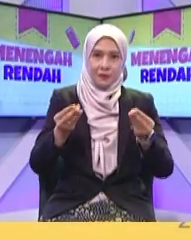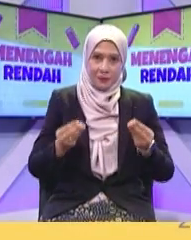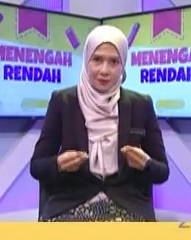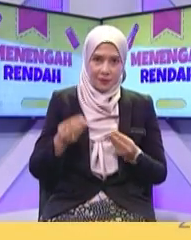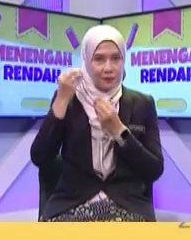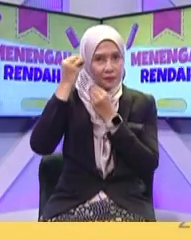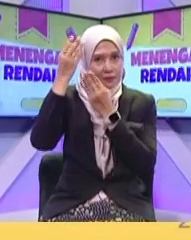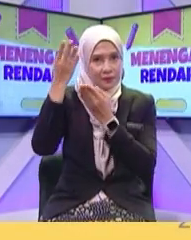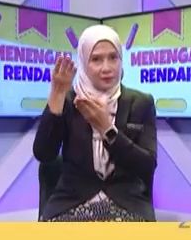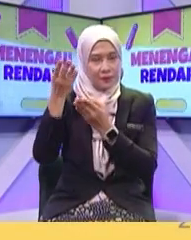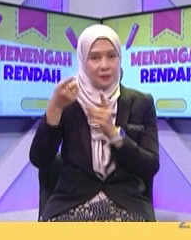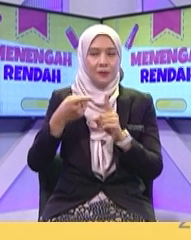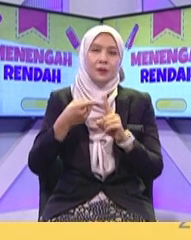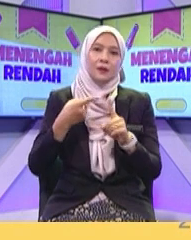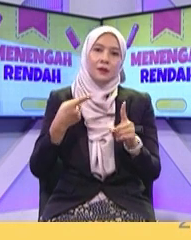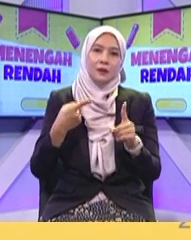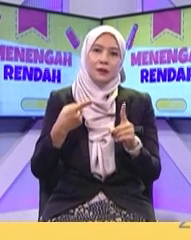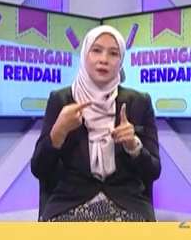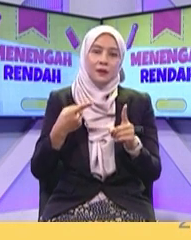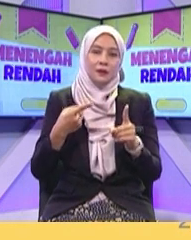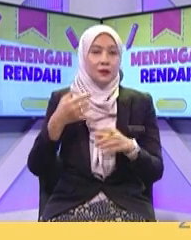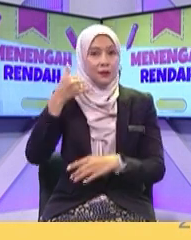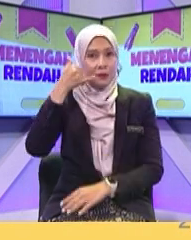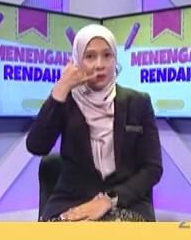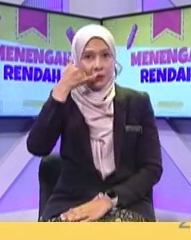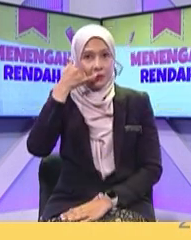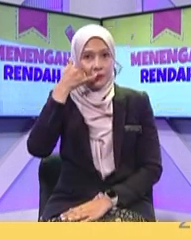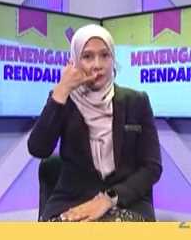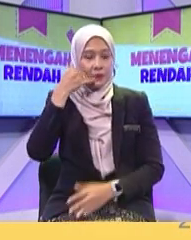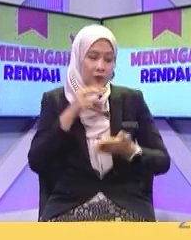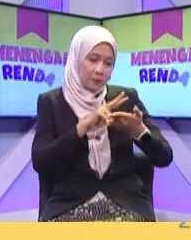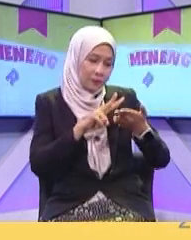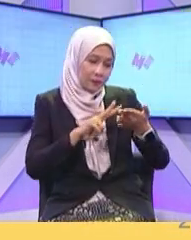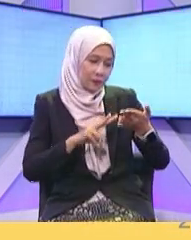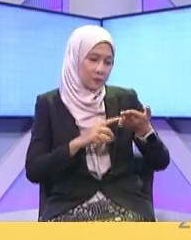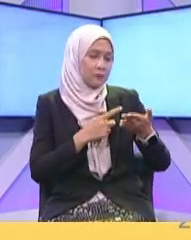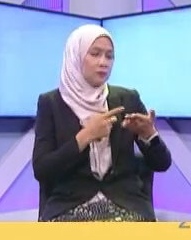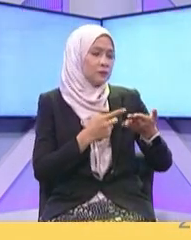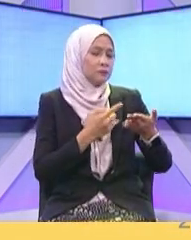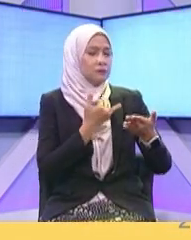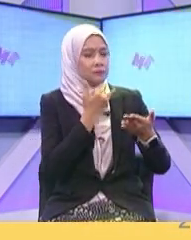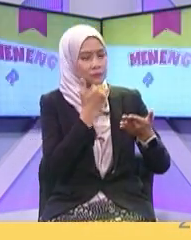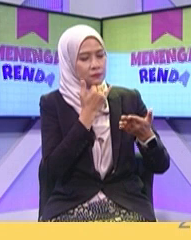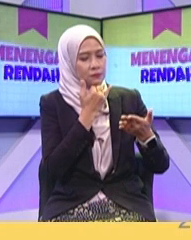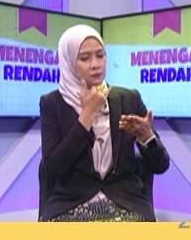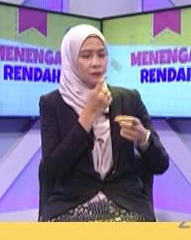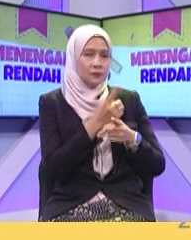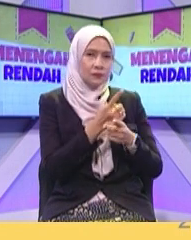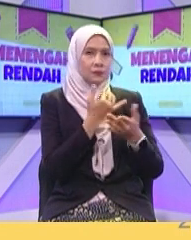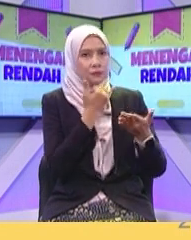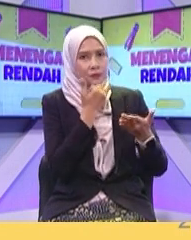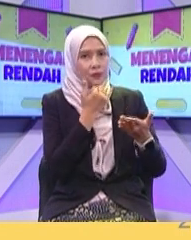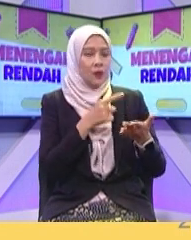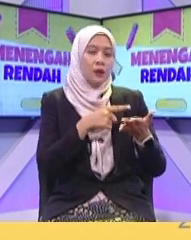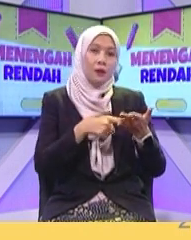bimbit dan tidak mengetahui kesaihan maklumat tersebut tak sahih tak sahih apa tindakan